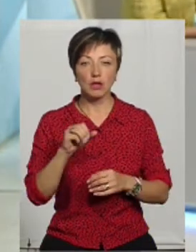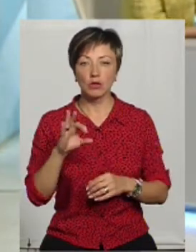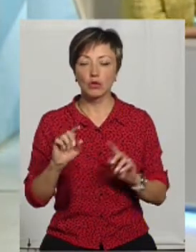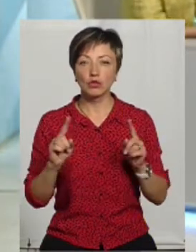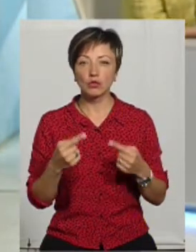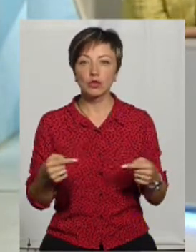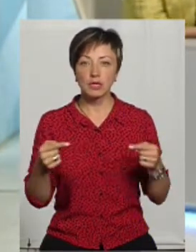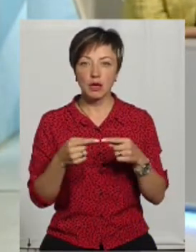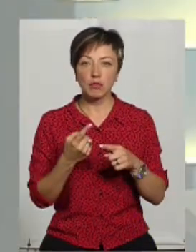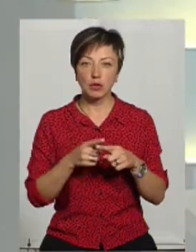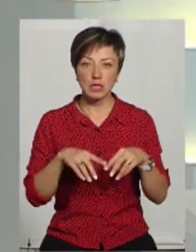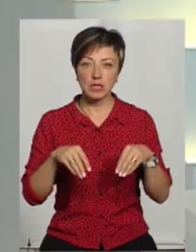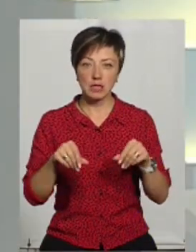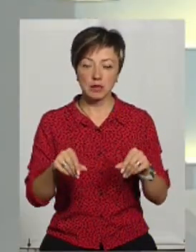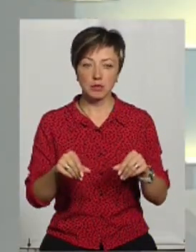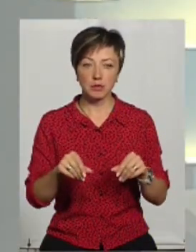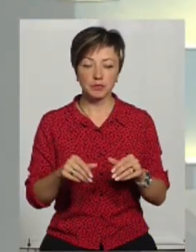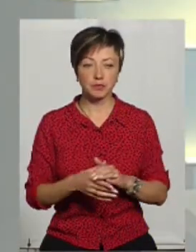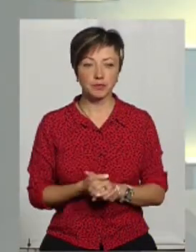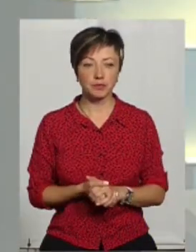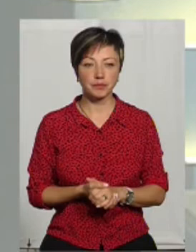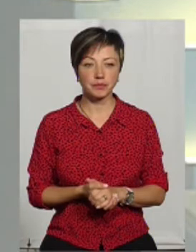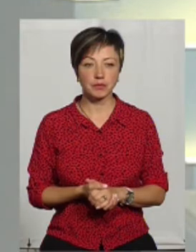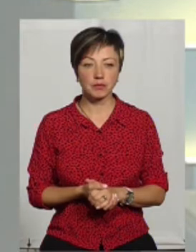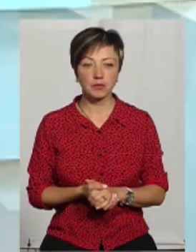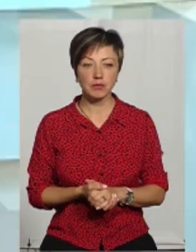Чому саме про ці землі йдеться? Чому саме пасовища?